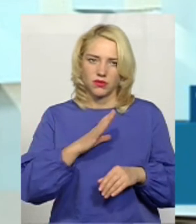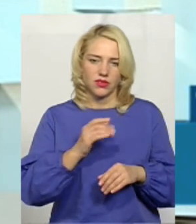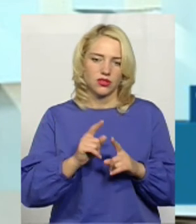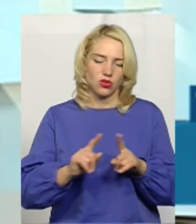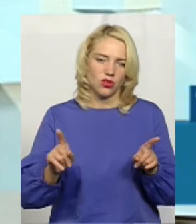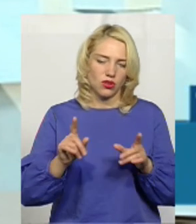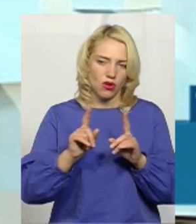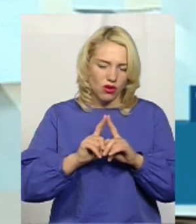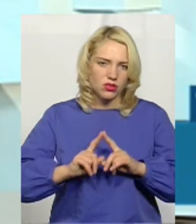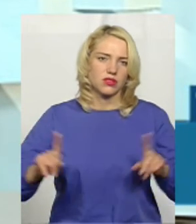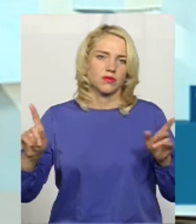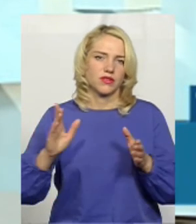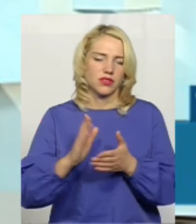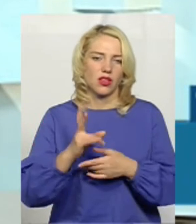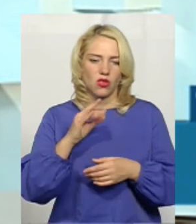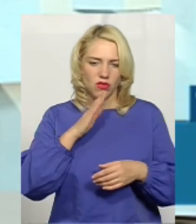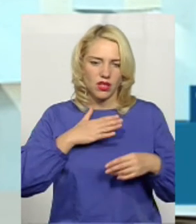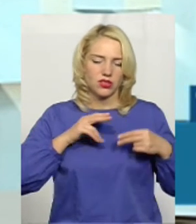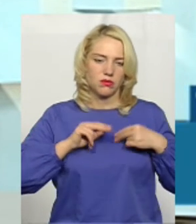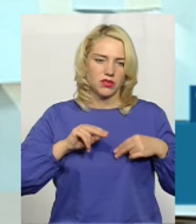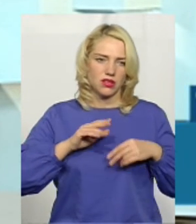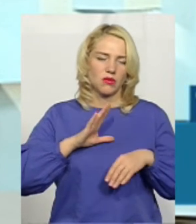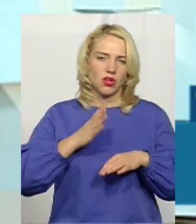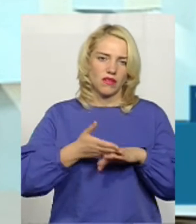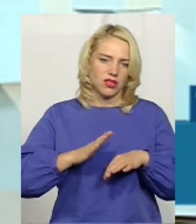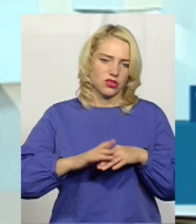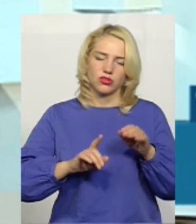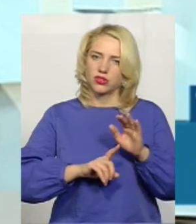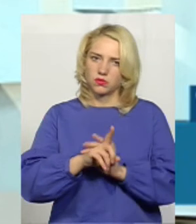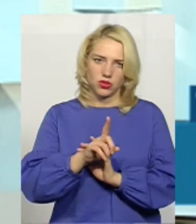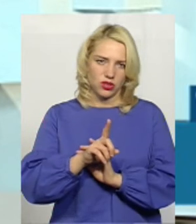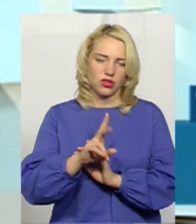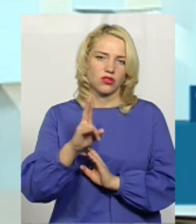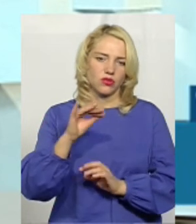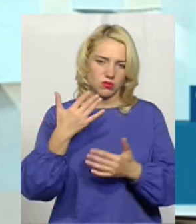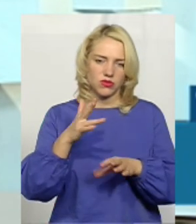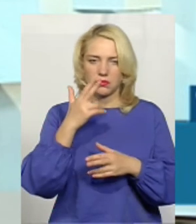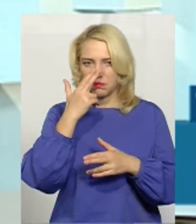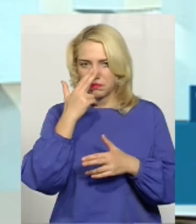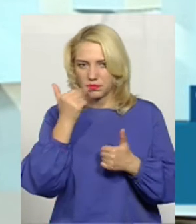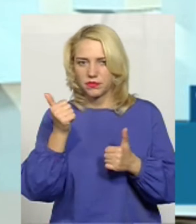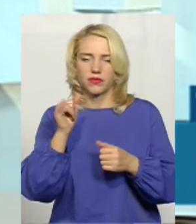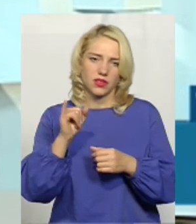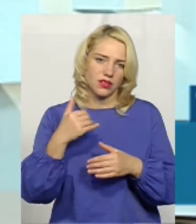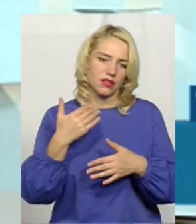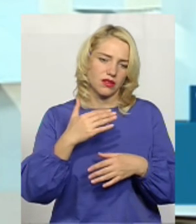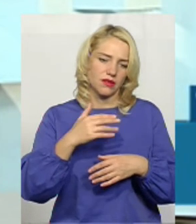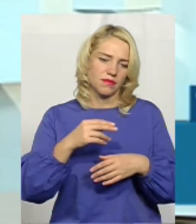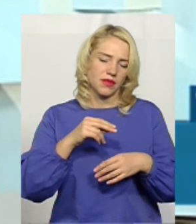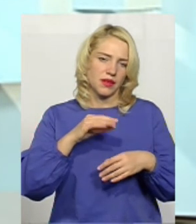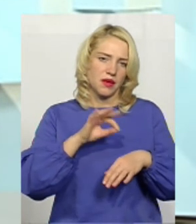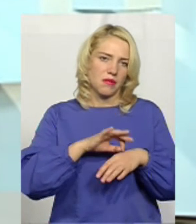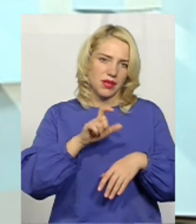особливості, але працівники було важко однозначно спочатку. Зараз ми адаптовуємо і пацієнтів, і